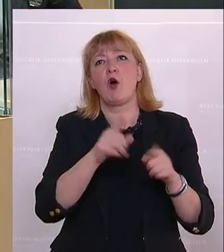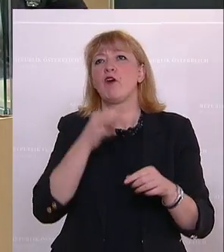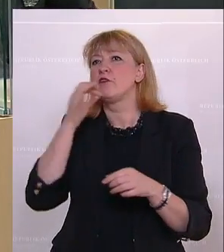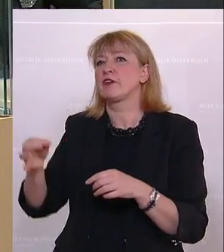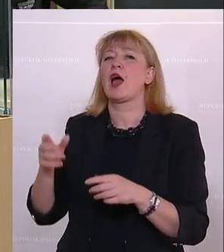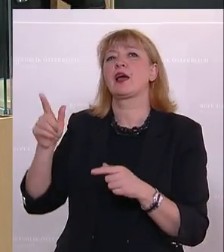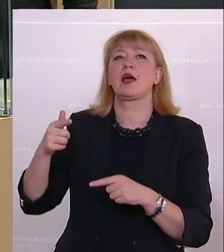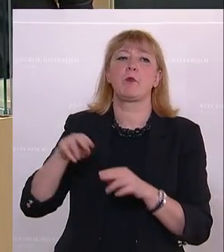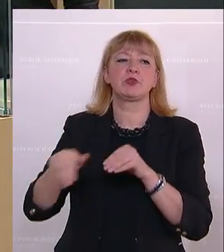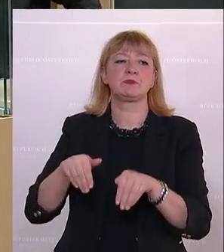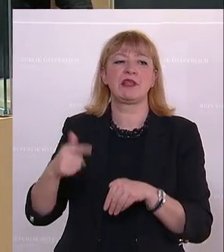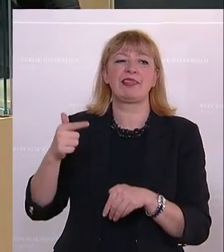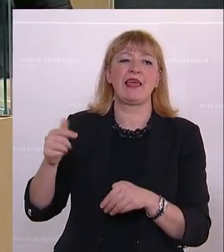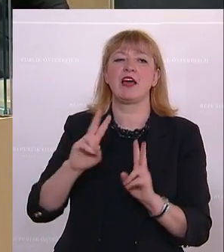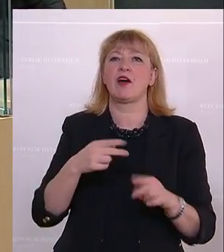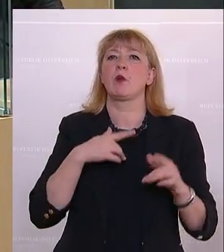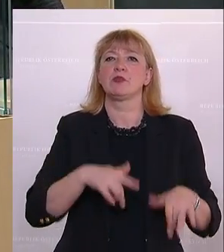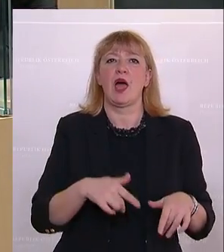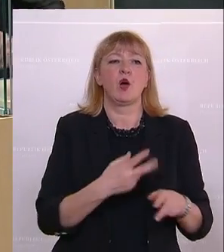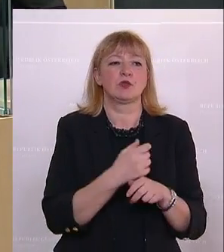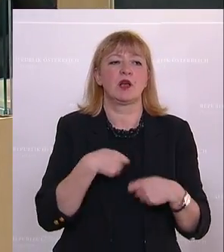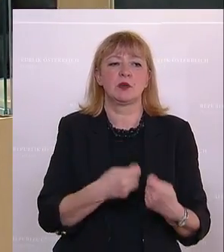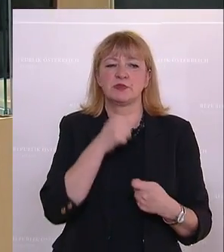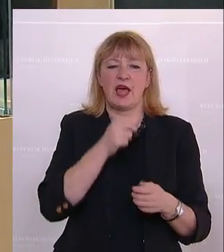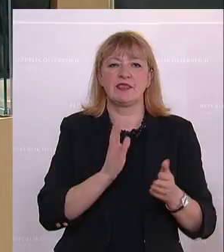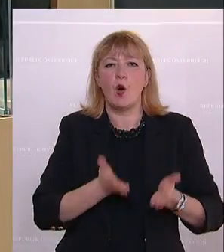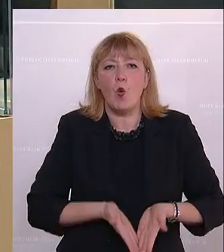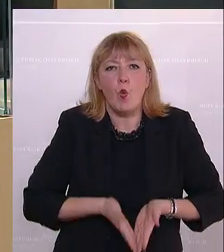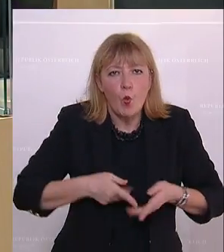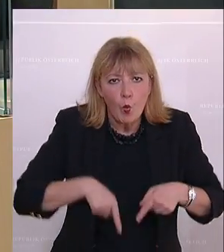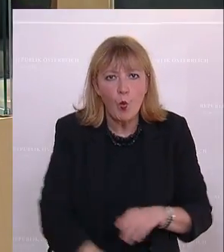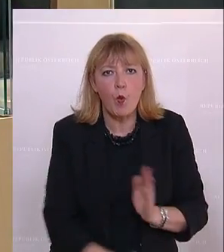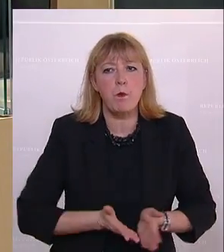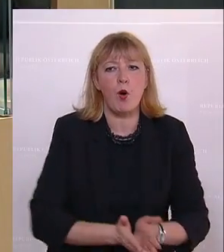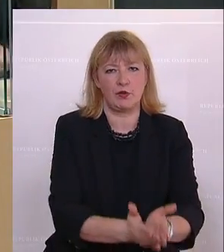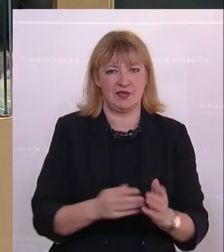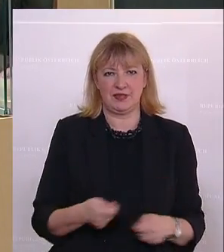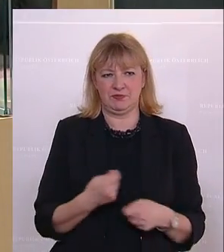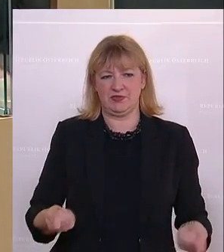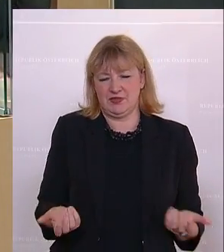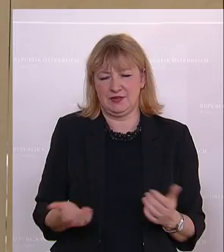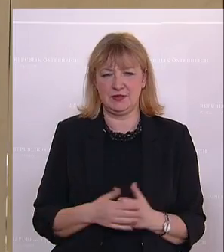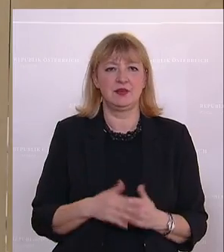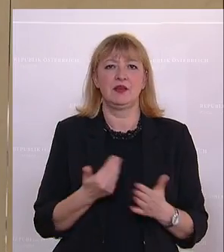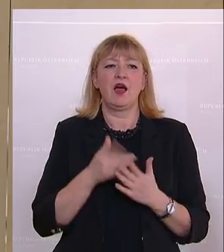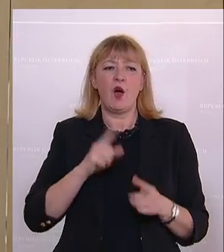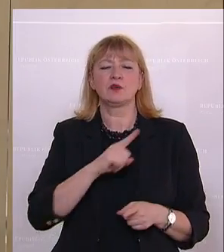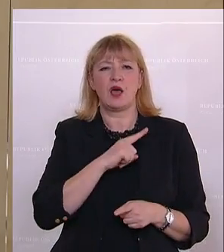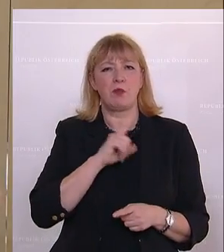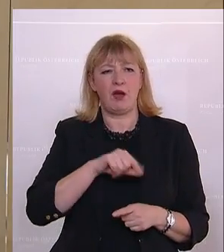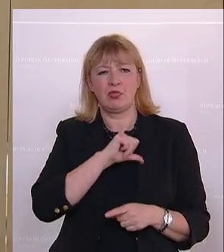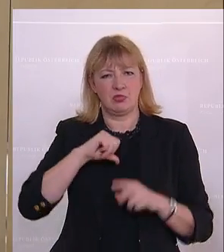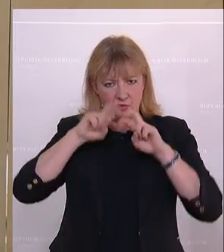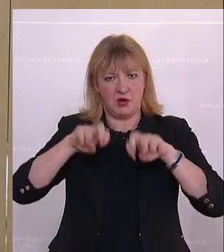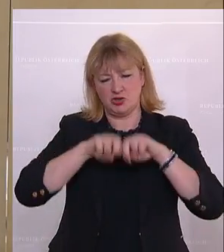Danner, warum haben denn wir eigentlich in Österreich keine U-Boote? Also so geht es halt auch nicht. Es gibt schon Dinge, die man durchaus auch selber recherchieren